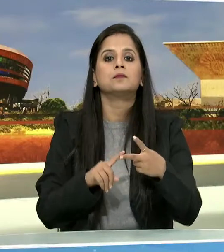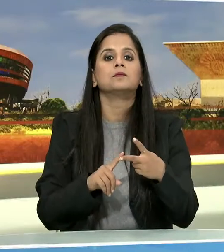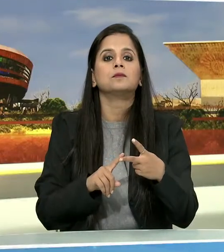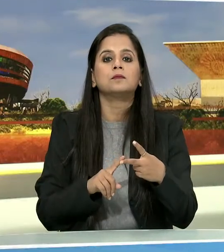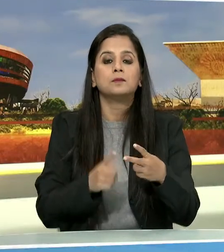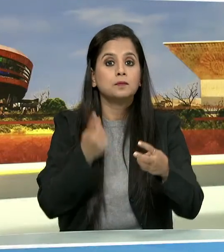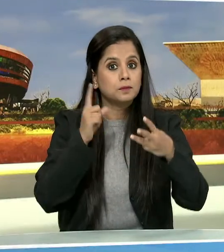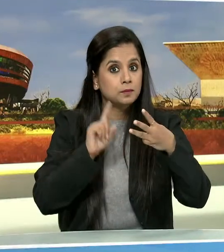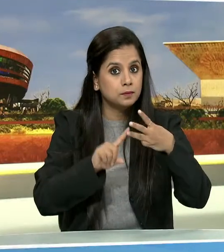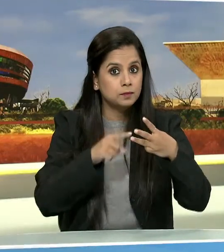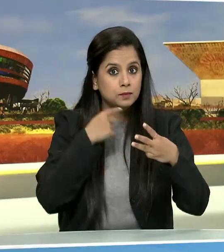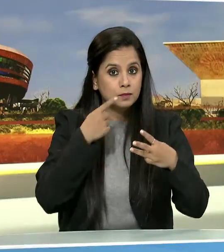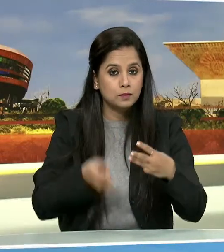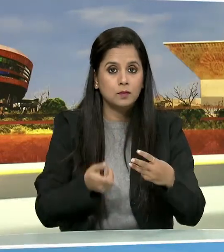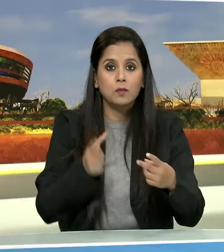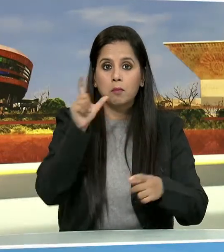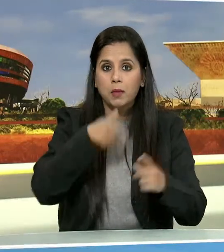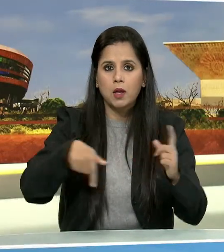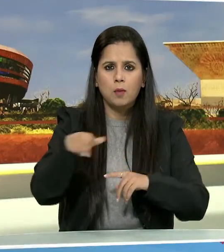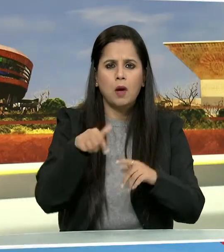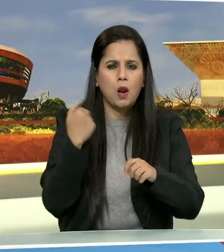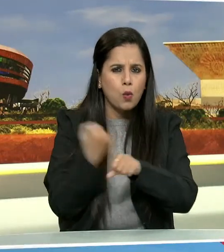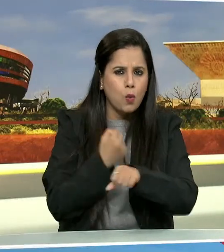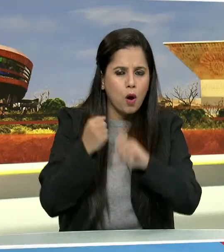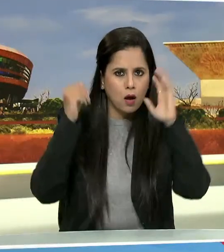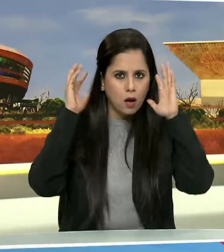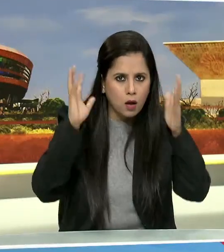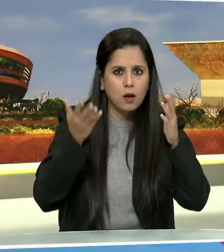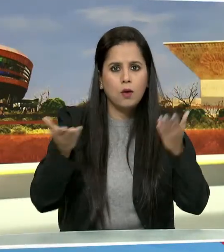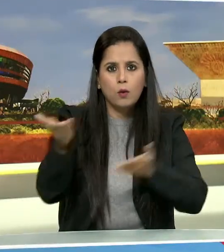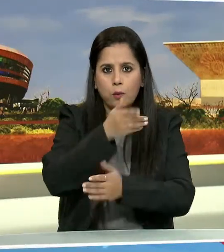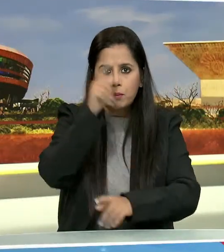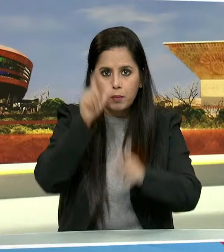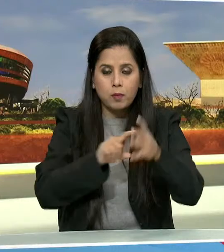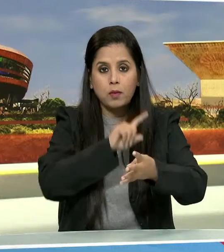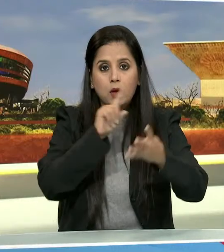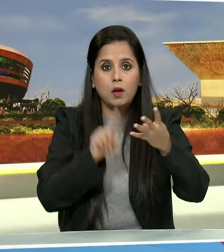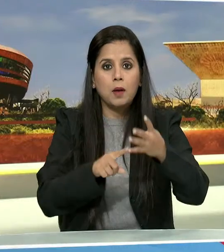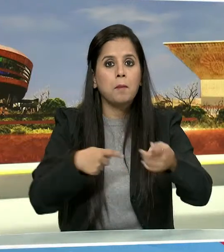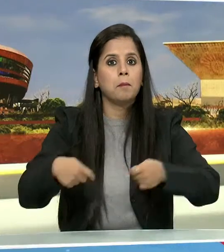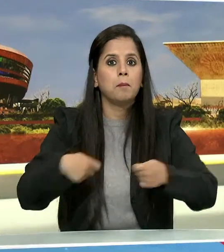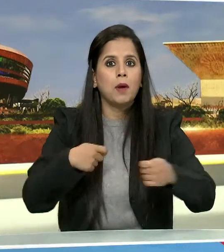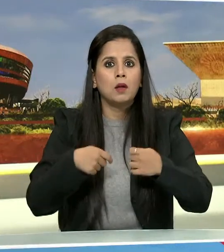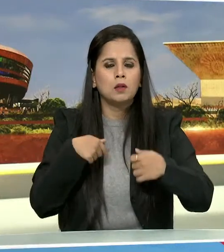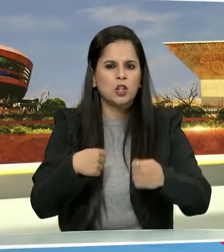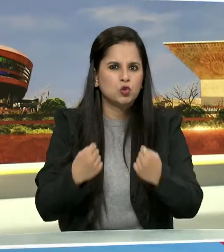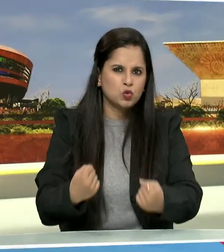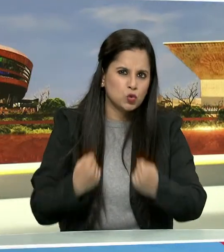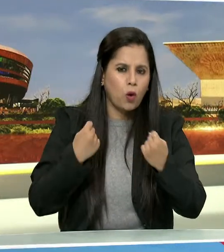हमारी स्रम शक्ती और हमारी उद्यम शक्ती